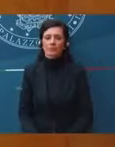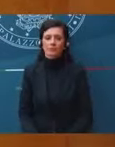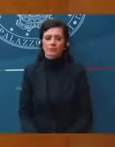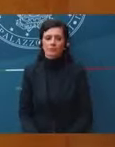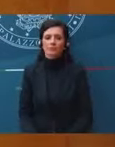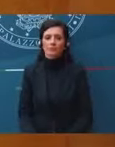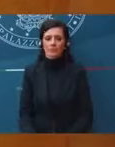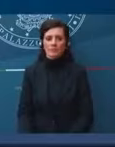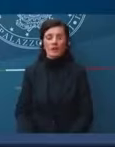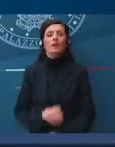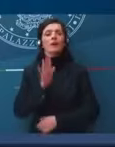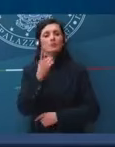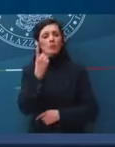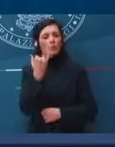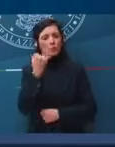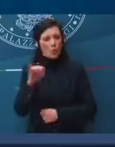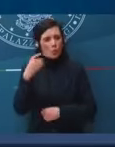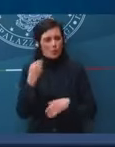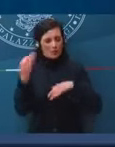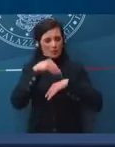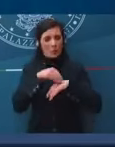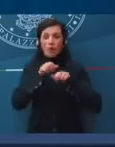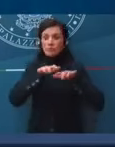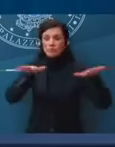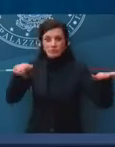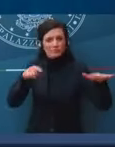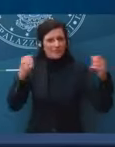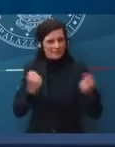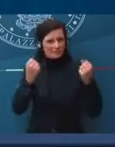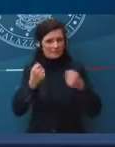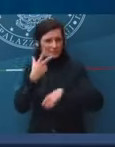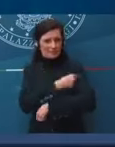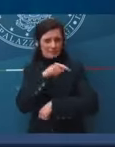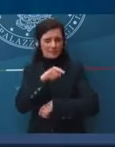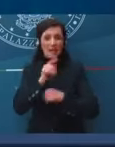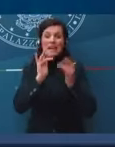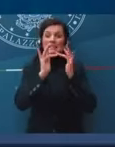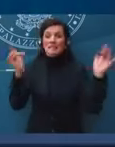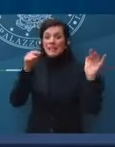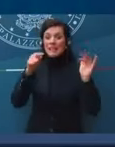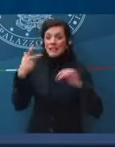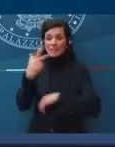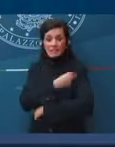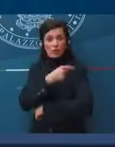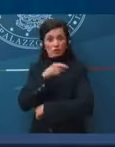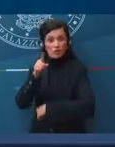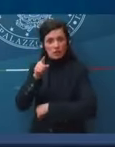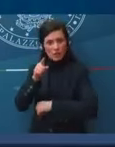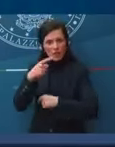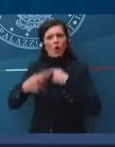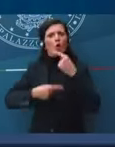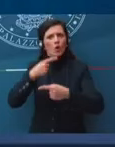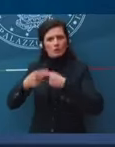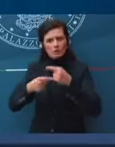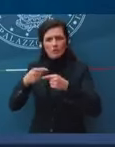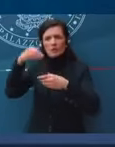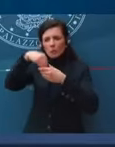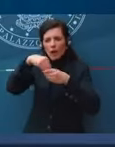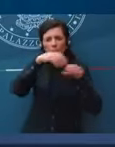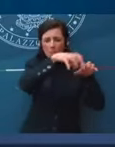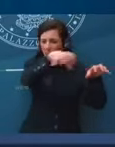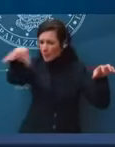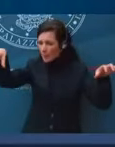A proposito della capillarità, i siti vaccinali continuano ad aumentare. Soltanto in